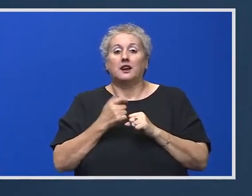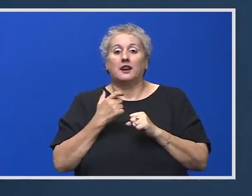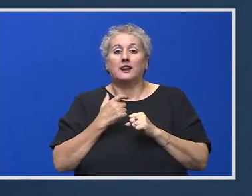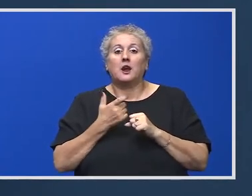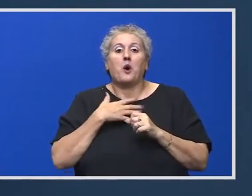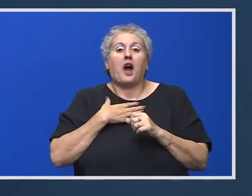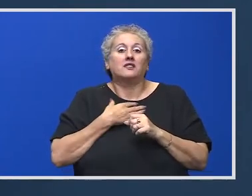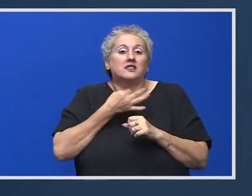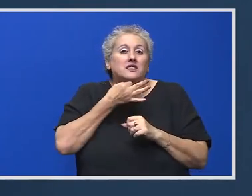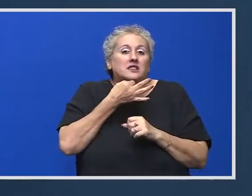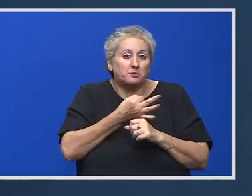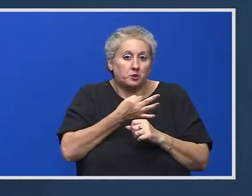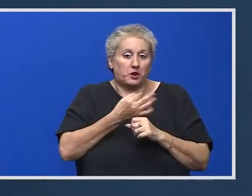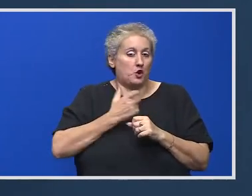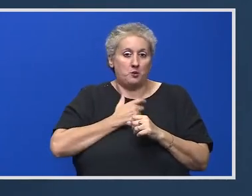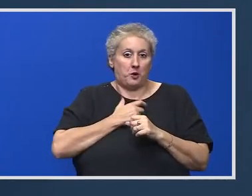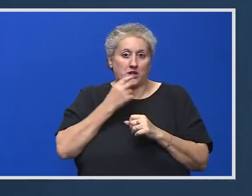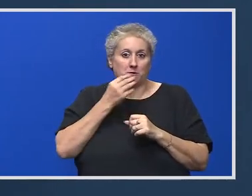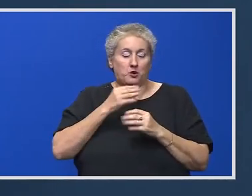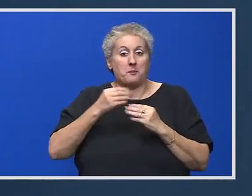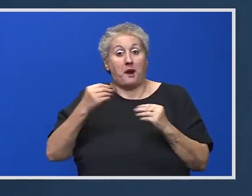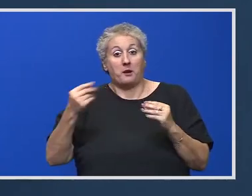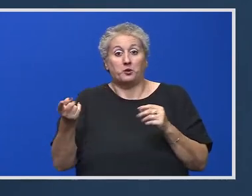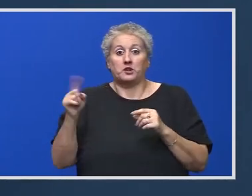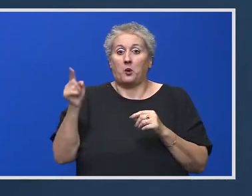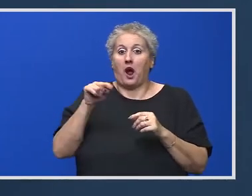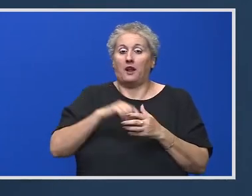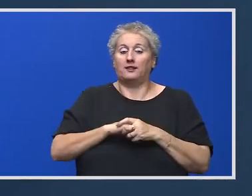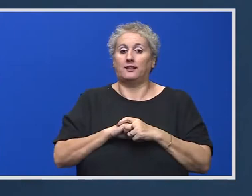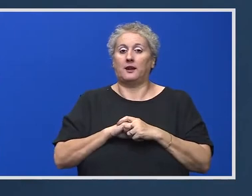eu atât susțin, nu susțin alte